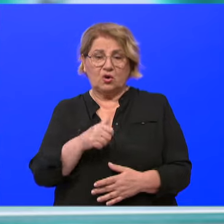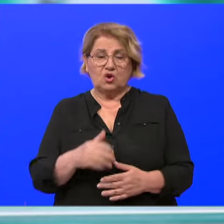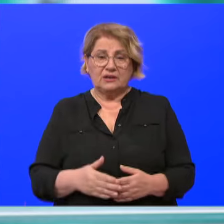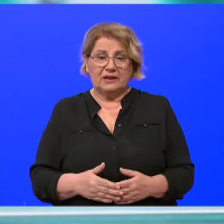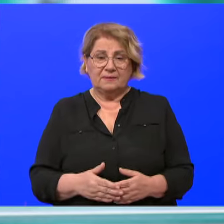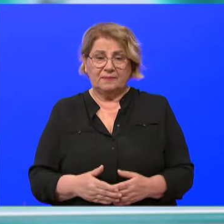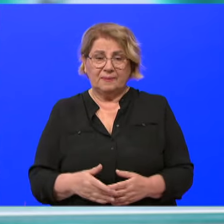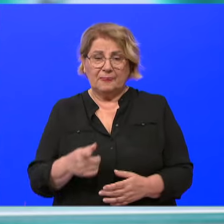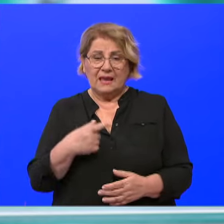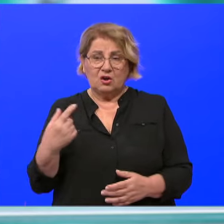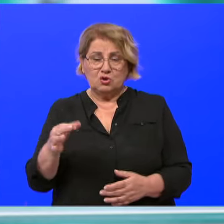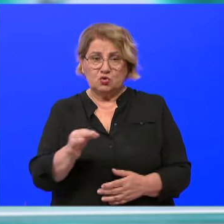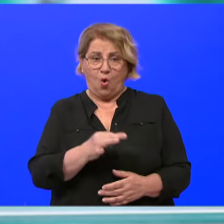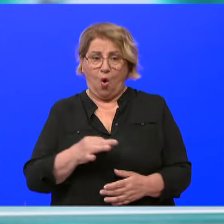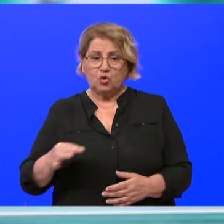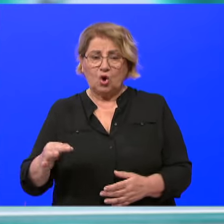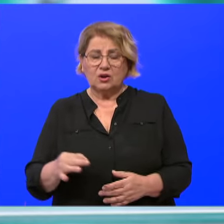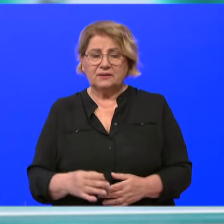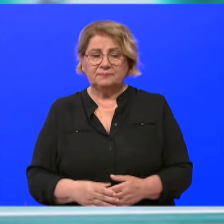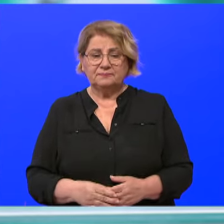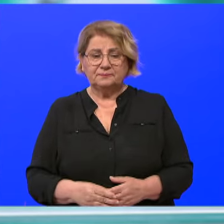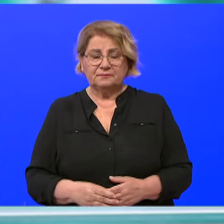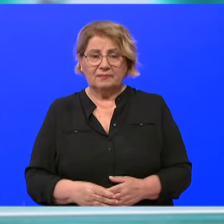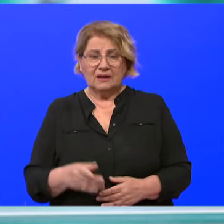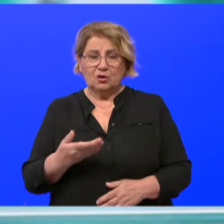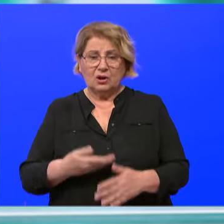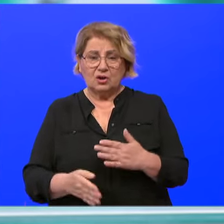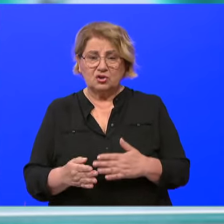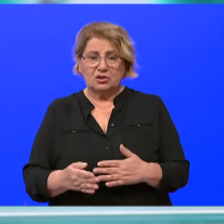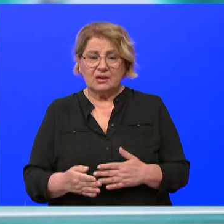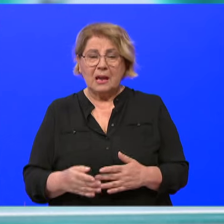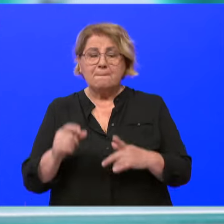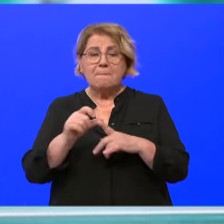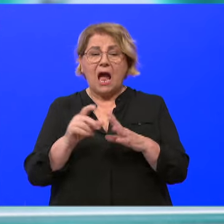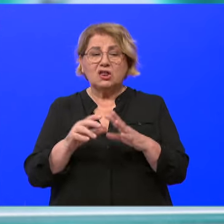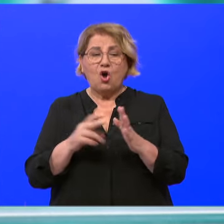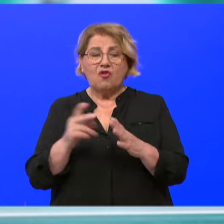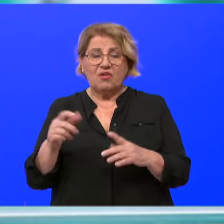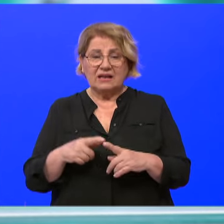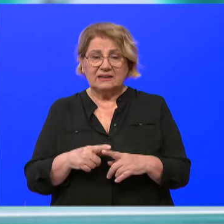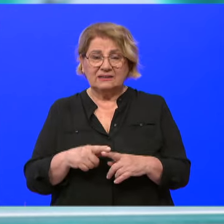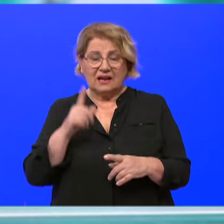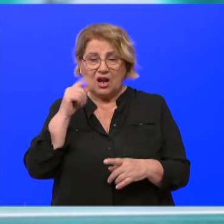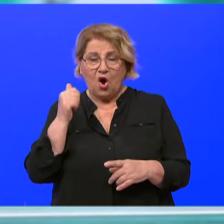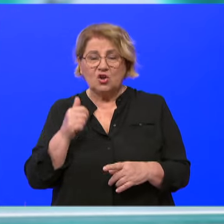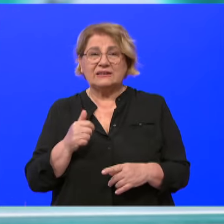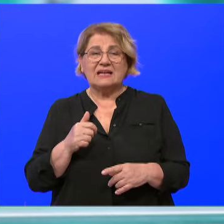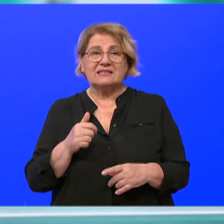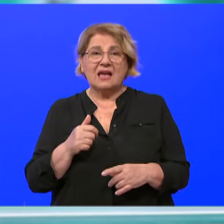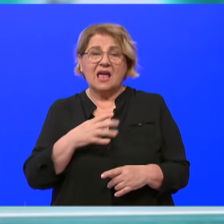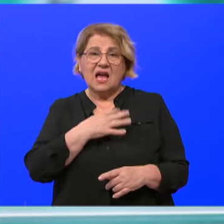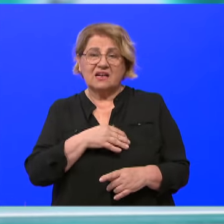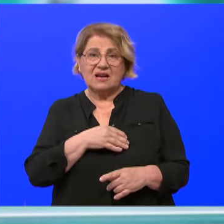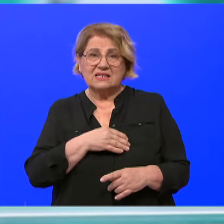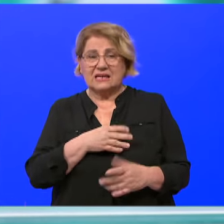Jer mi smo otok na kojemu je rođen akademik Padovan, otac Hrvatske lige protiv vraka.